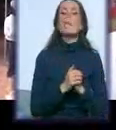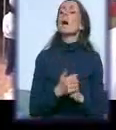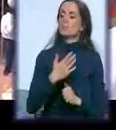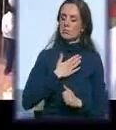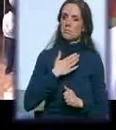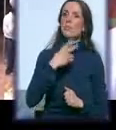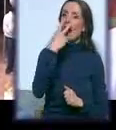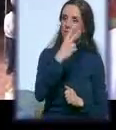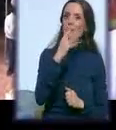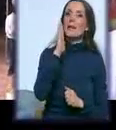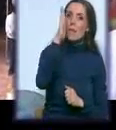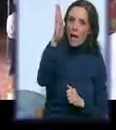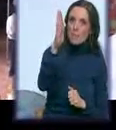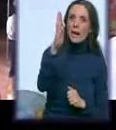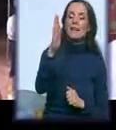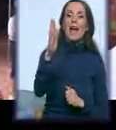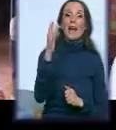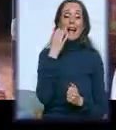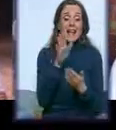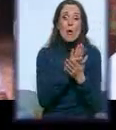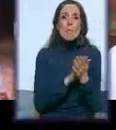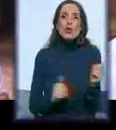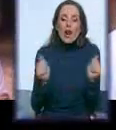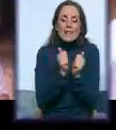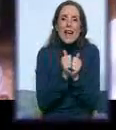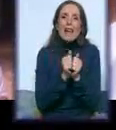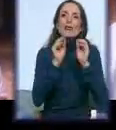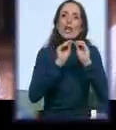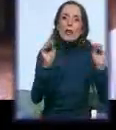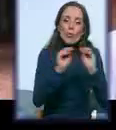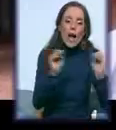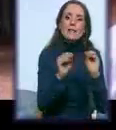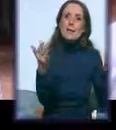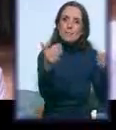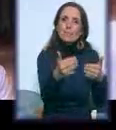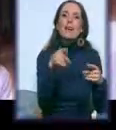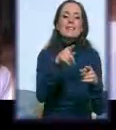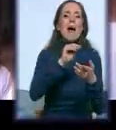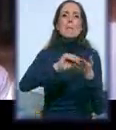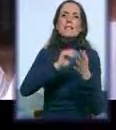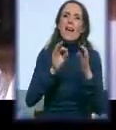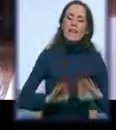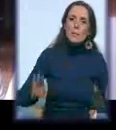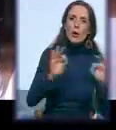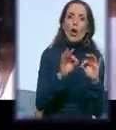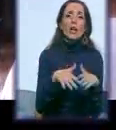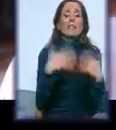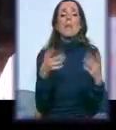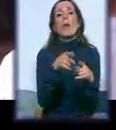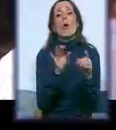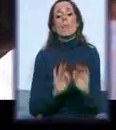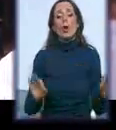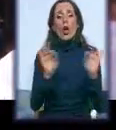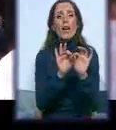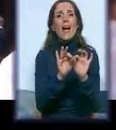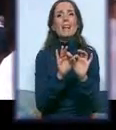Ja vidim napredak od kada imamo tu zajedničke edukacije po pitanju pisanja projekata. Bilo ovih projekata gde se konkuriše na